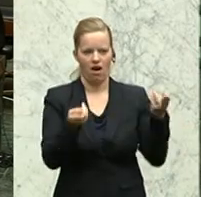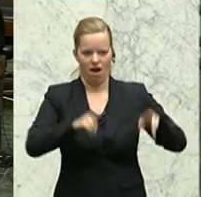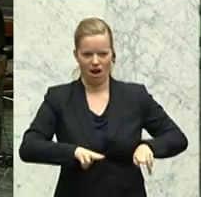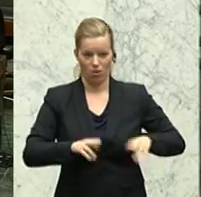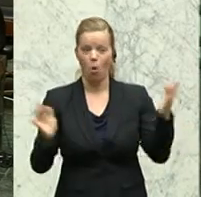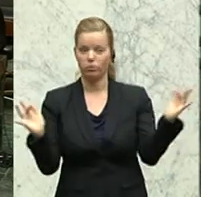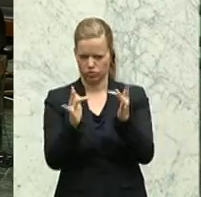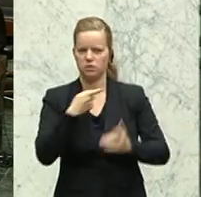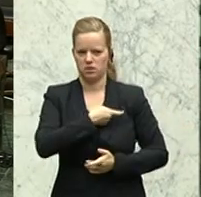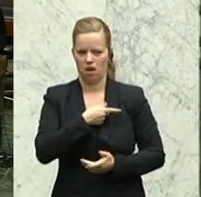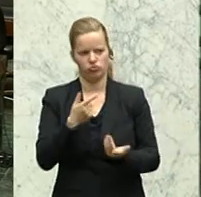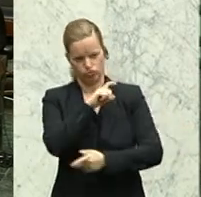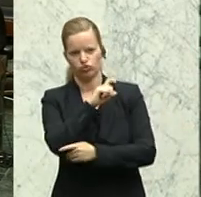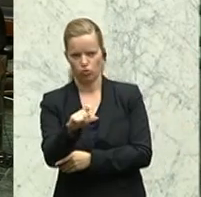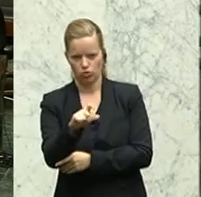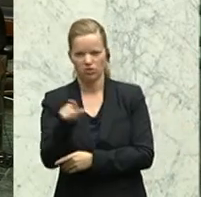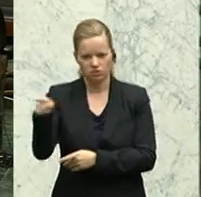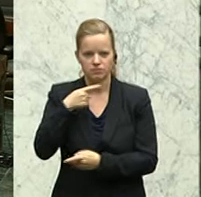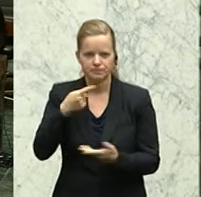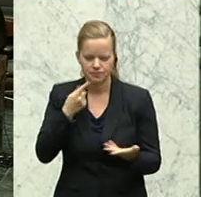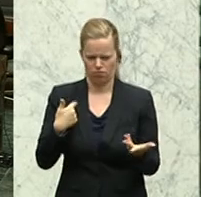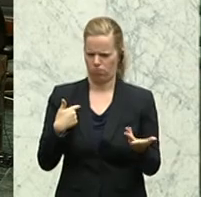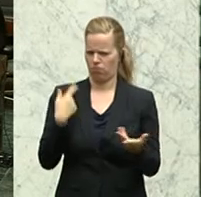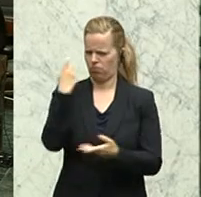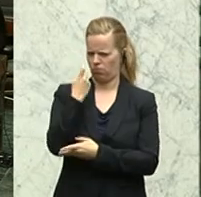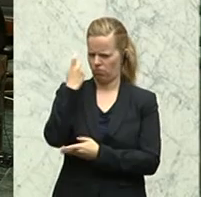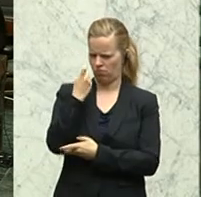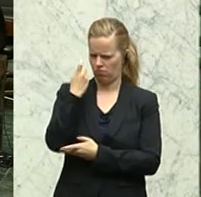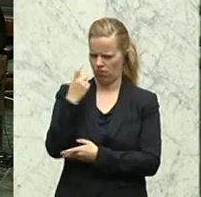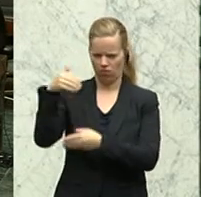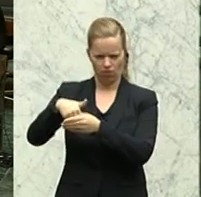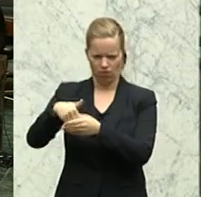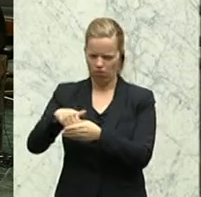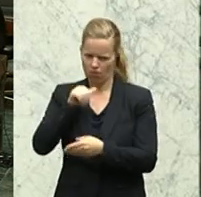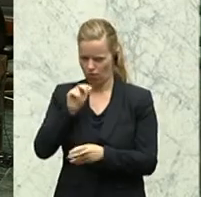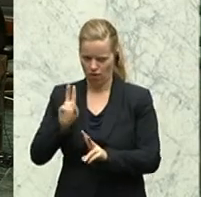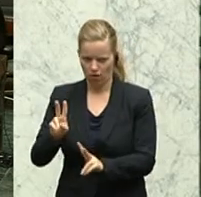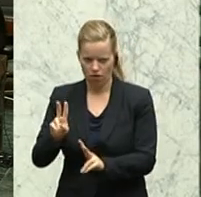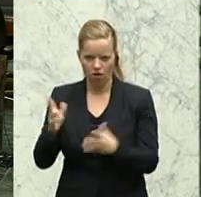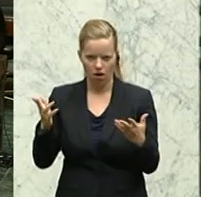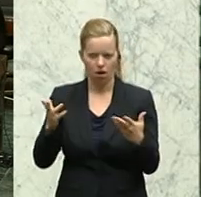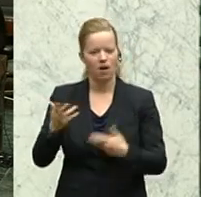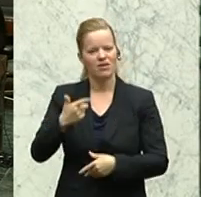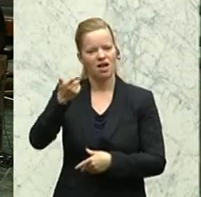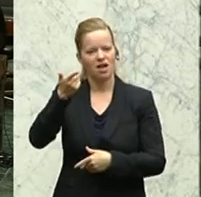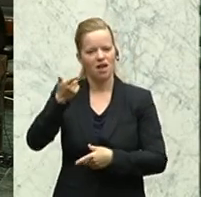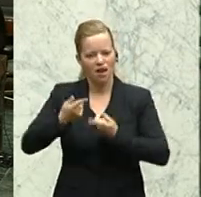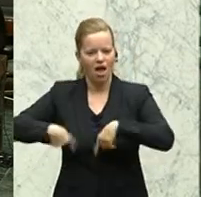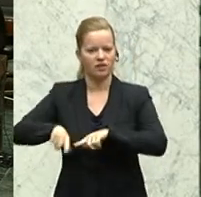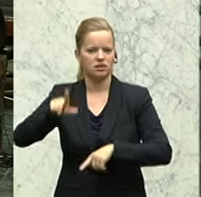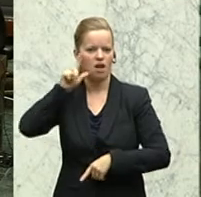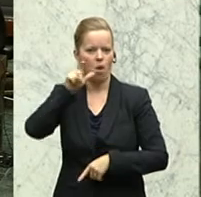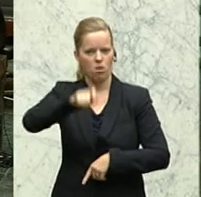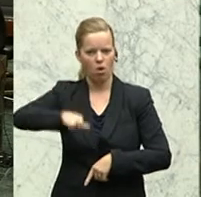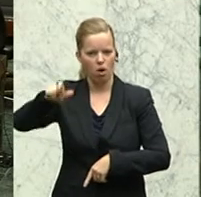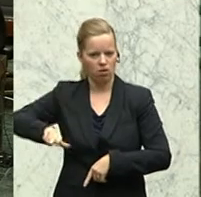fragen, ob es hier nicht zu einer Verkennung der Realität gekommen ist, was die Landeshauptleute betrifft. Deshalb möchten wir heute das